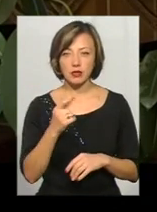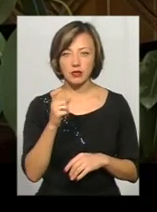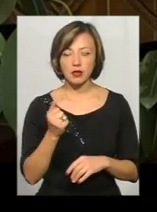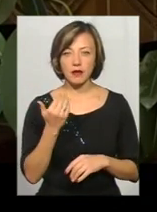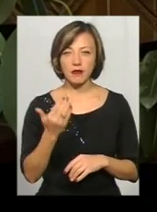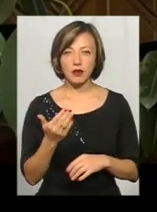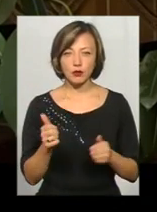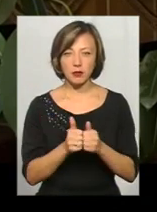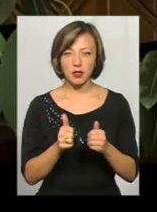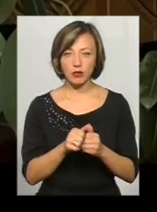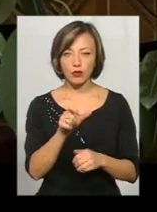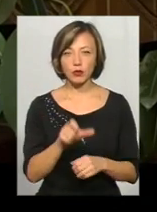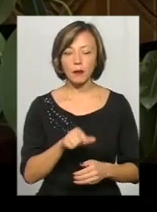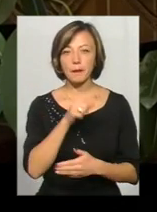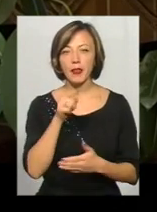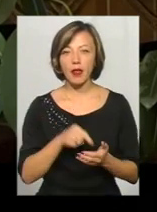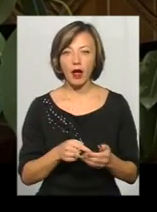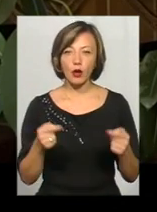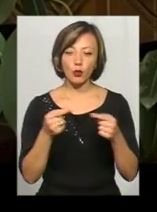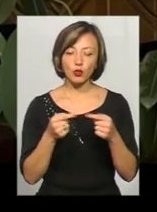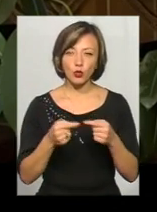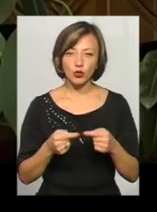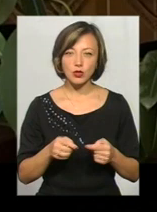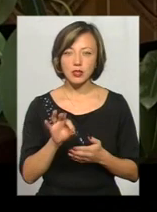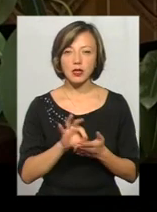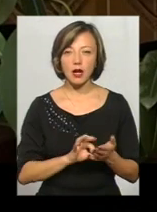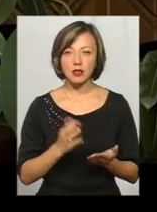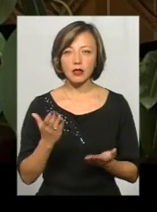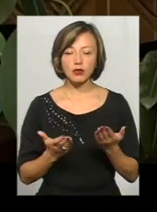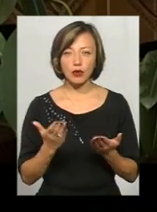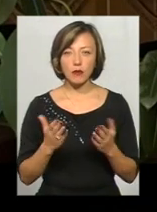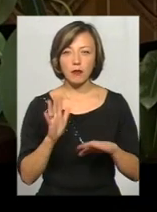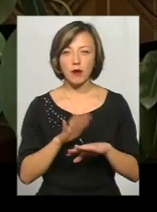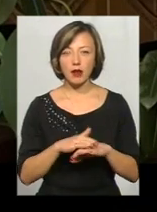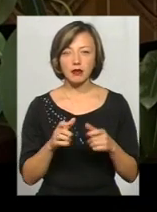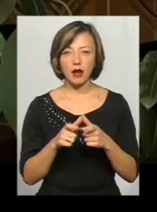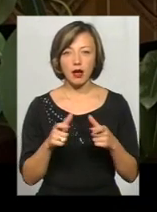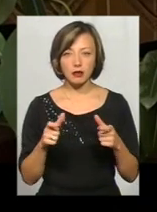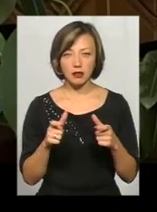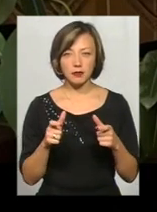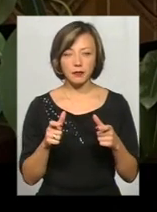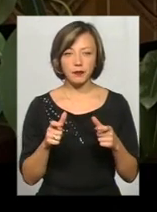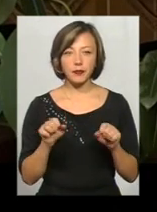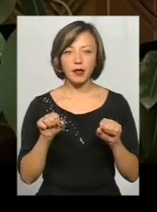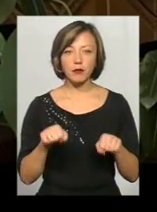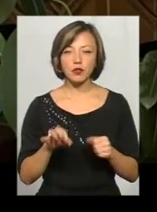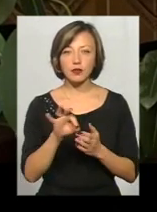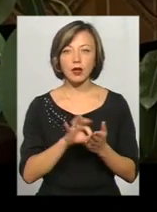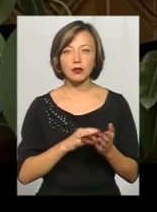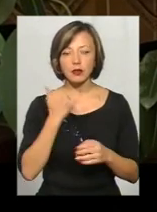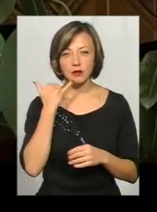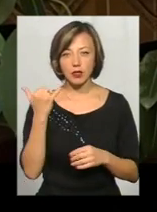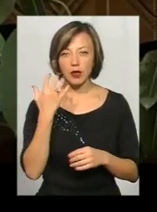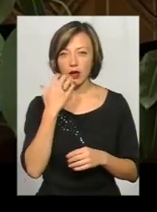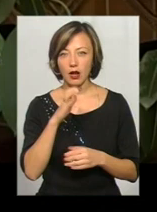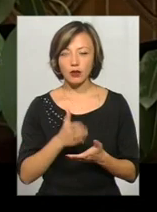вашого близького. Тобто питання, уточнюючи. І відразу, якщо, допустимо, банківська карта, можна відразу телефонувати